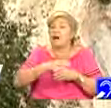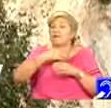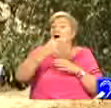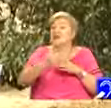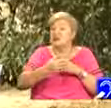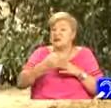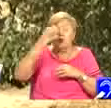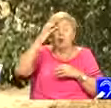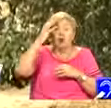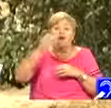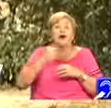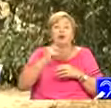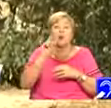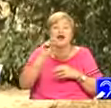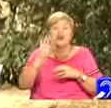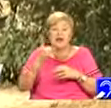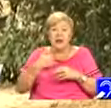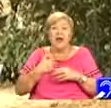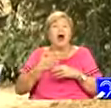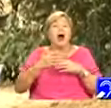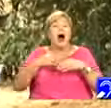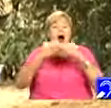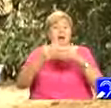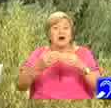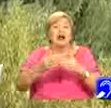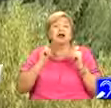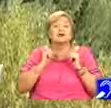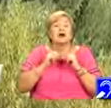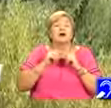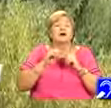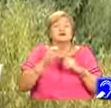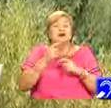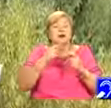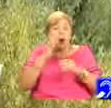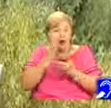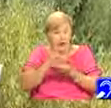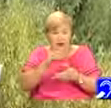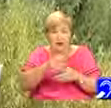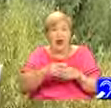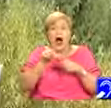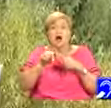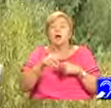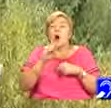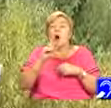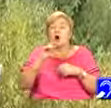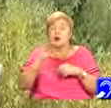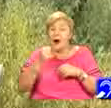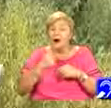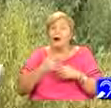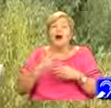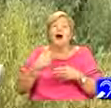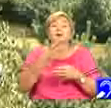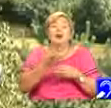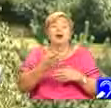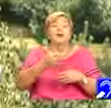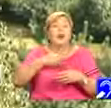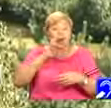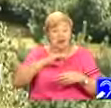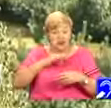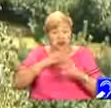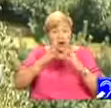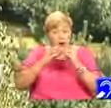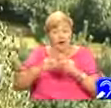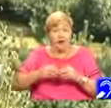Dăncilă. Procedura a fost reluată anul trecut la inițiativa guvernului Orban. Președintele Claus Iohani salută într-o postare pe